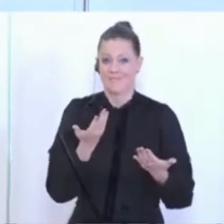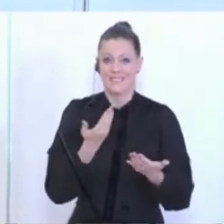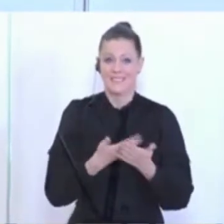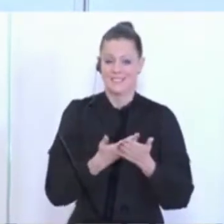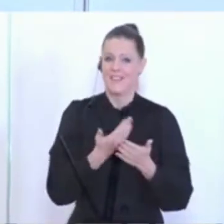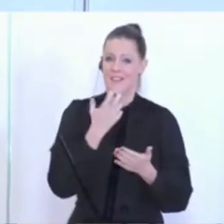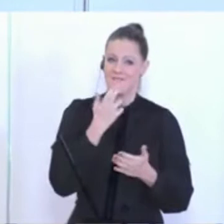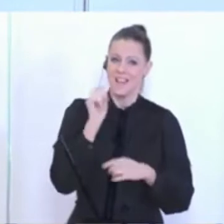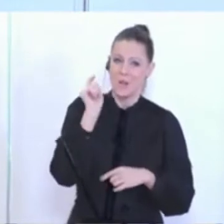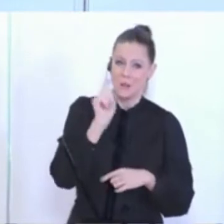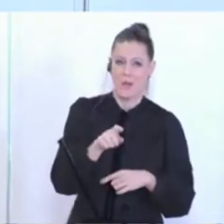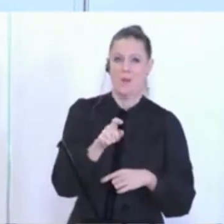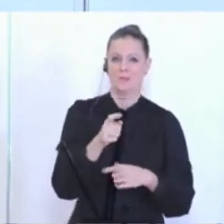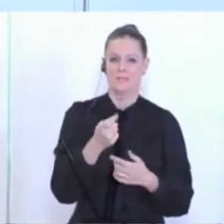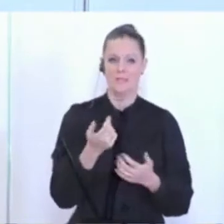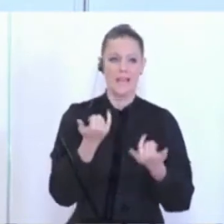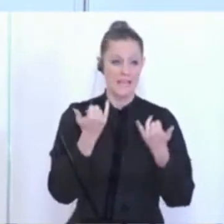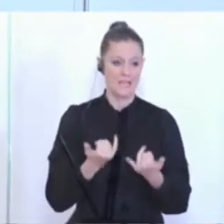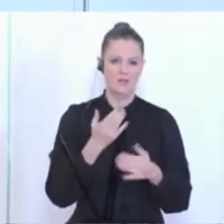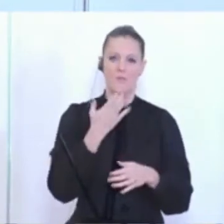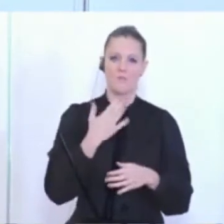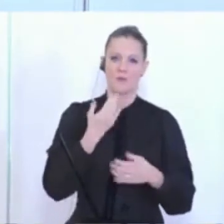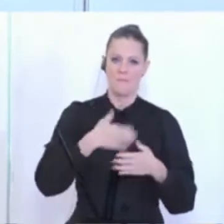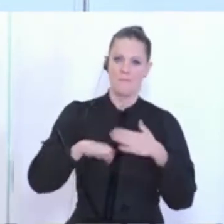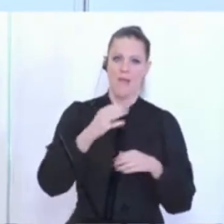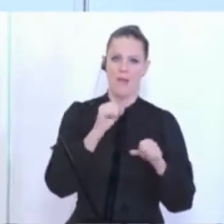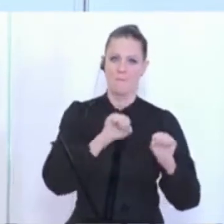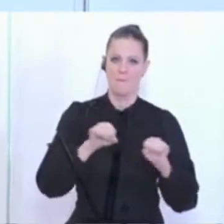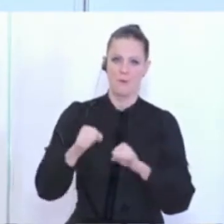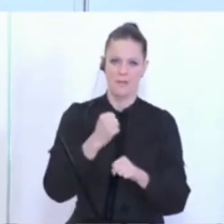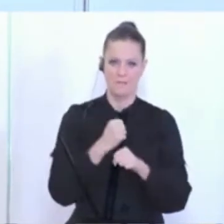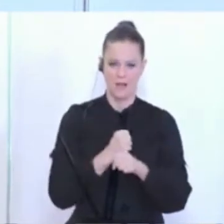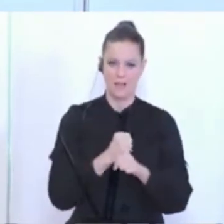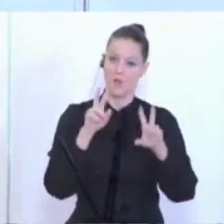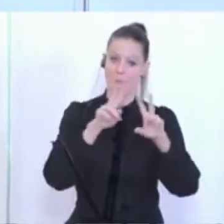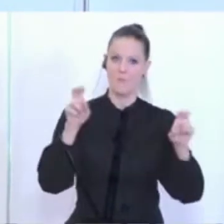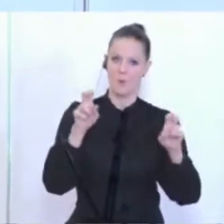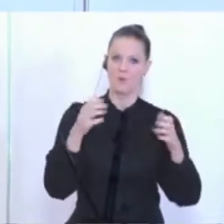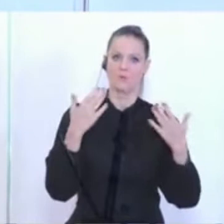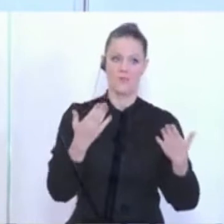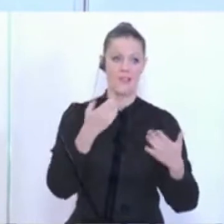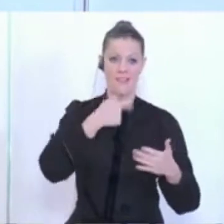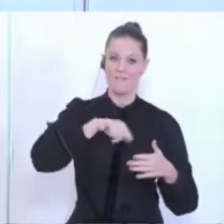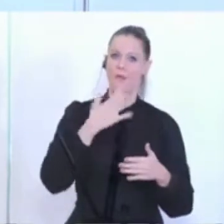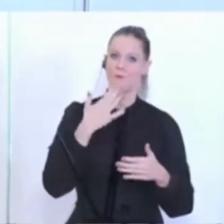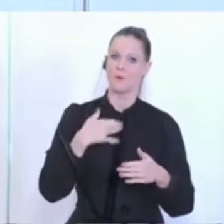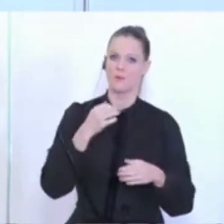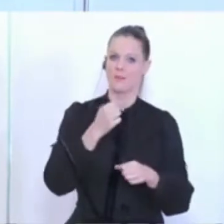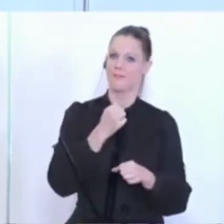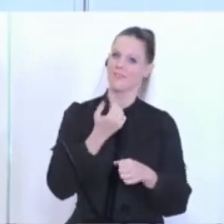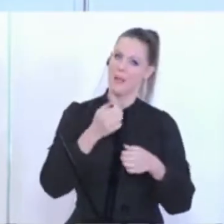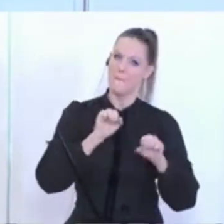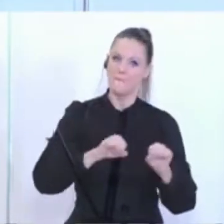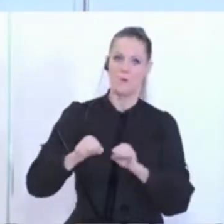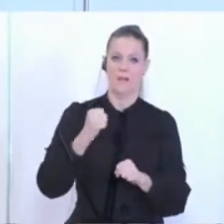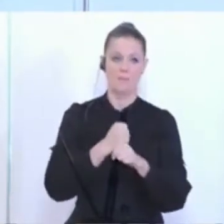mehr ermöglichen als bis jetzt. Das bleibt überhaupt das Motto oder wird das Motto, wir wollen was ermöglichen und heute das hier